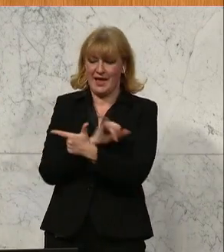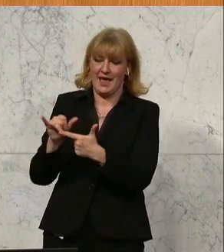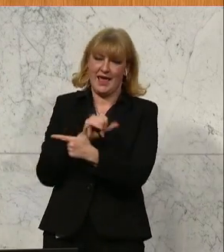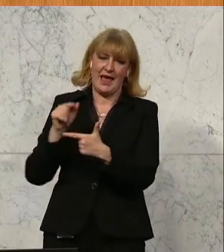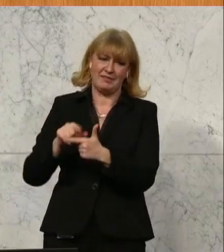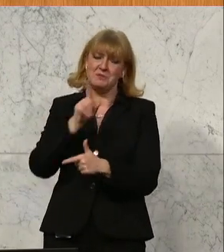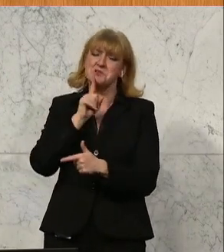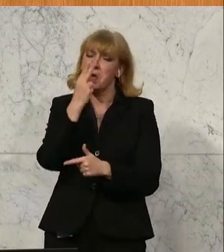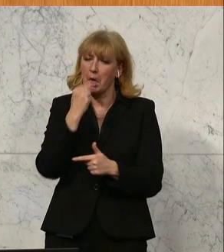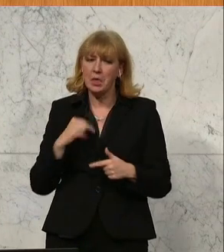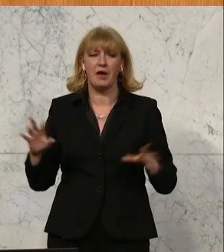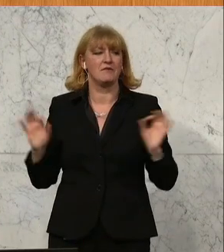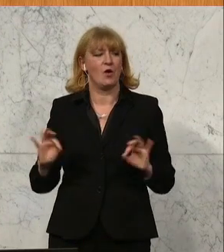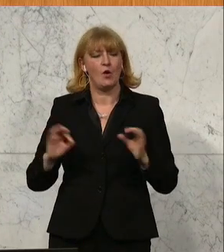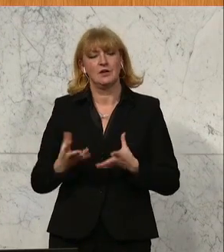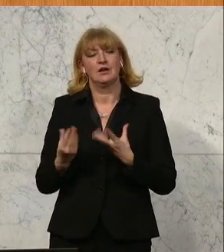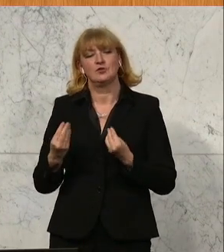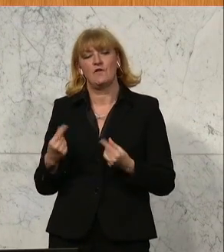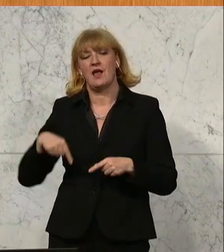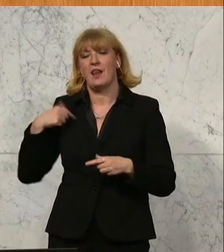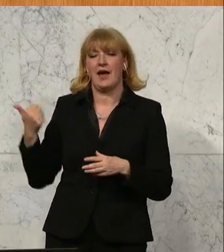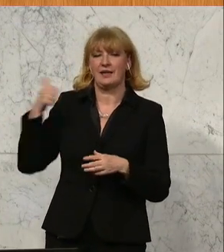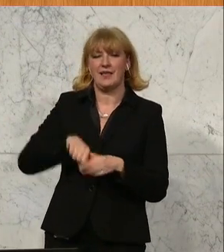bisschen naiv oder zu lange schon in der Bundesregierung.